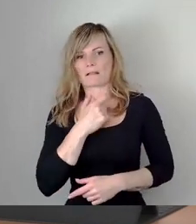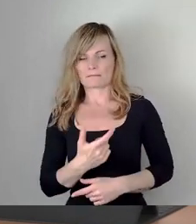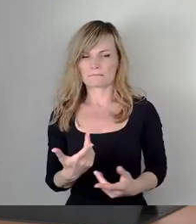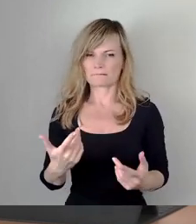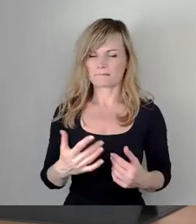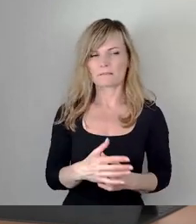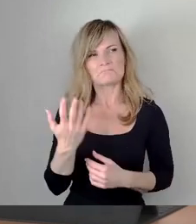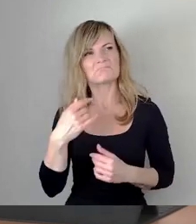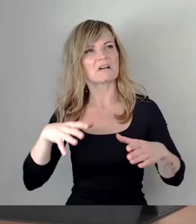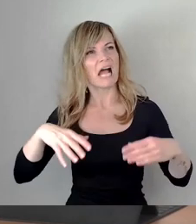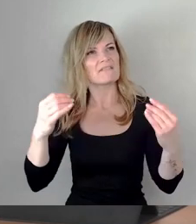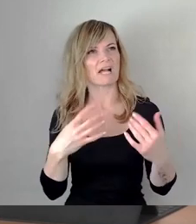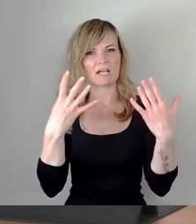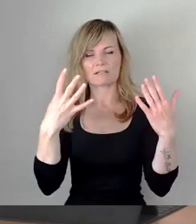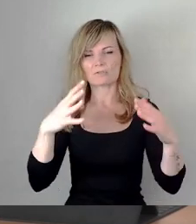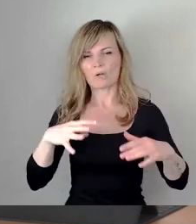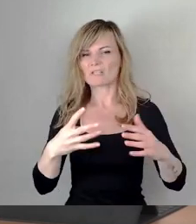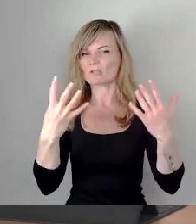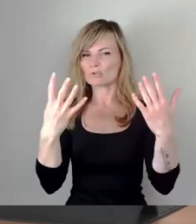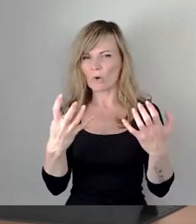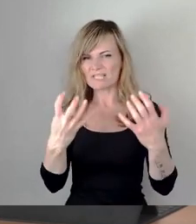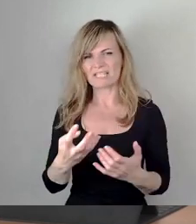und gemacht haben, dahin sollten wir mal wiederkommen.